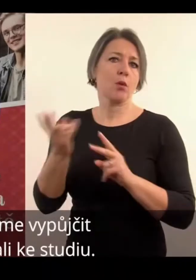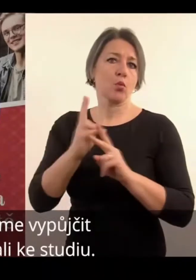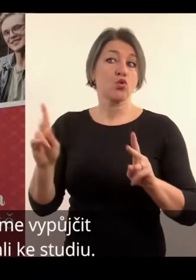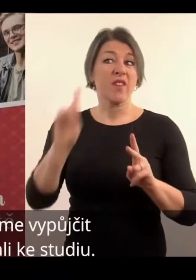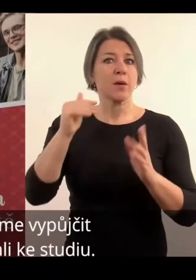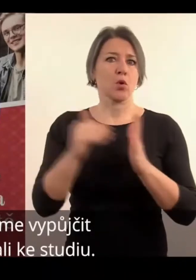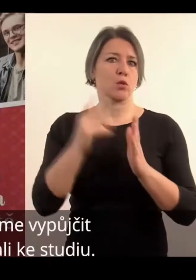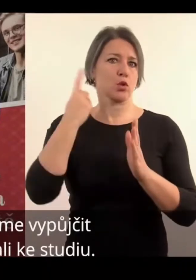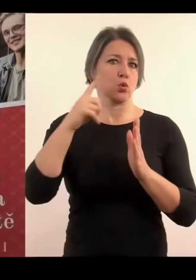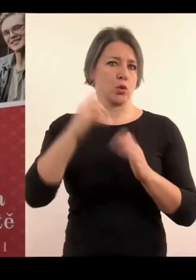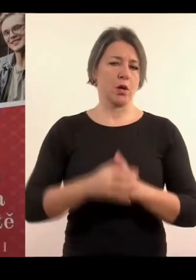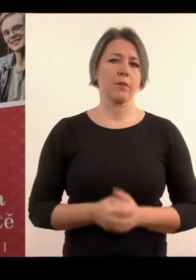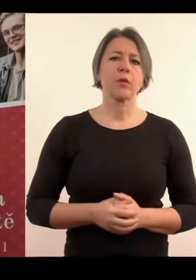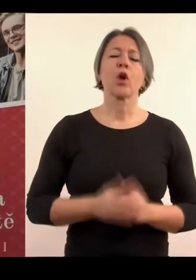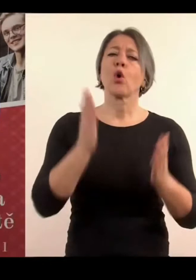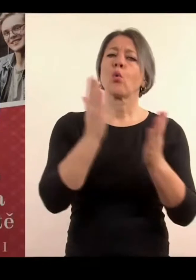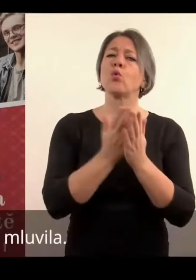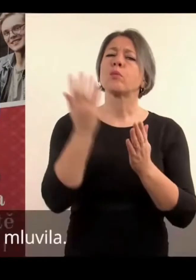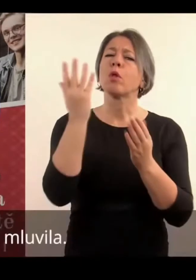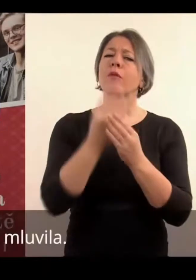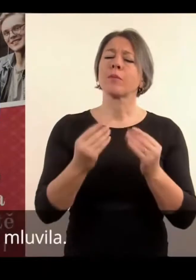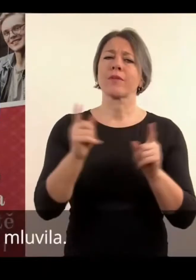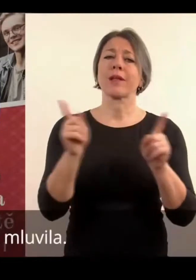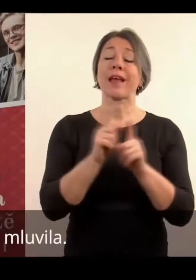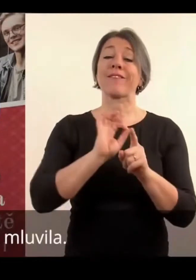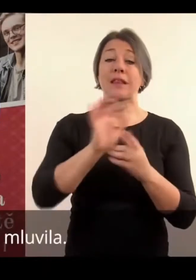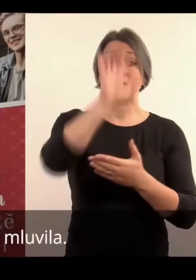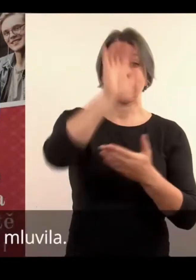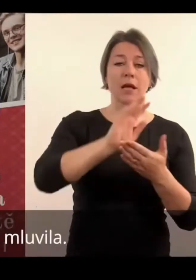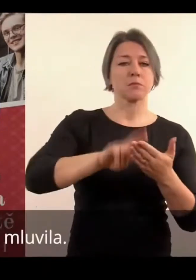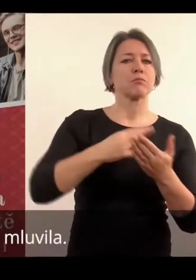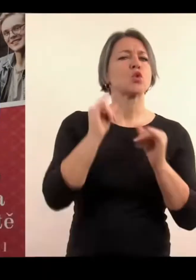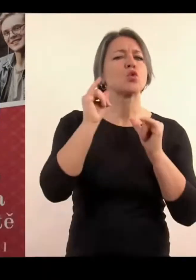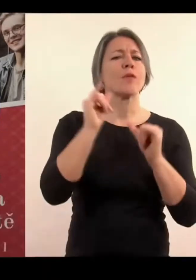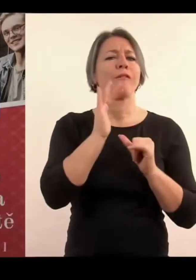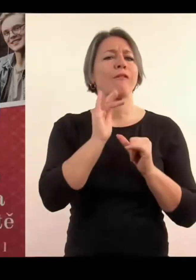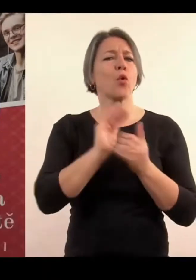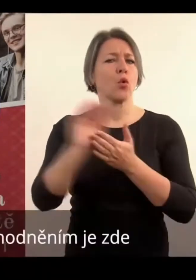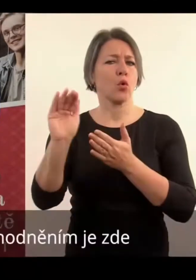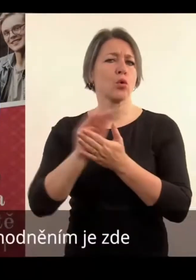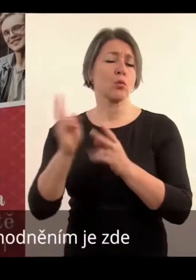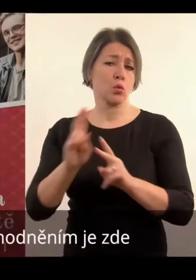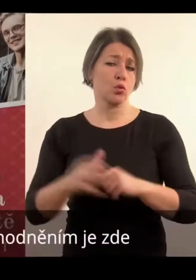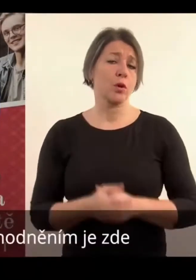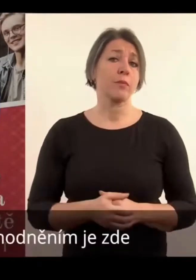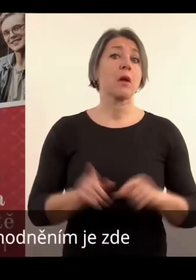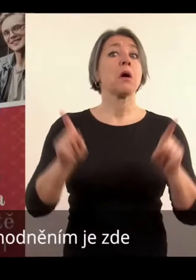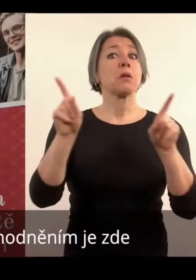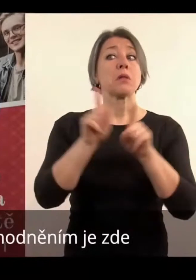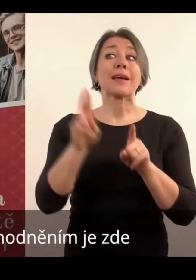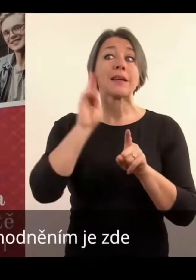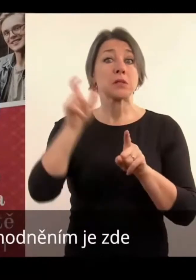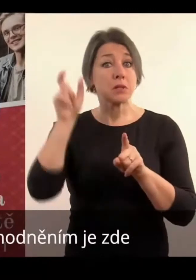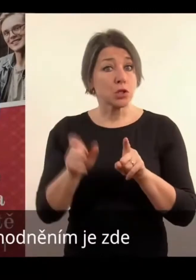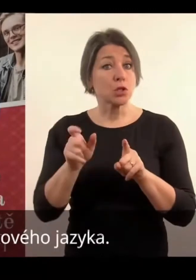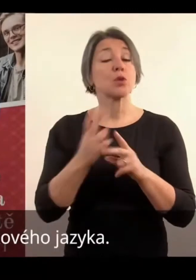studii. O digitalizaci materiálu jsem už mluvila. Dále pro studenty se sluchovým znevýhodněním je zde možnost